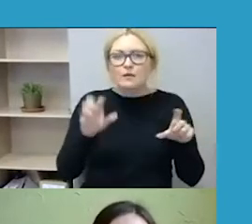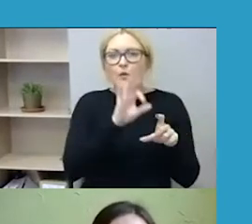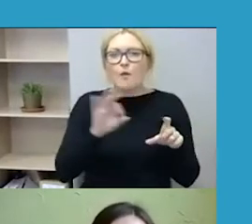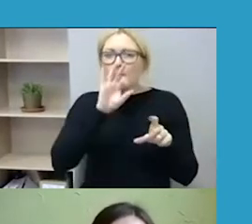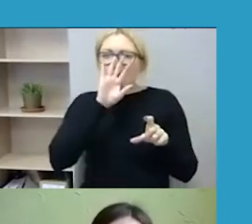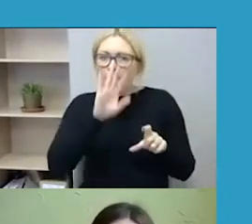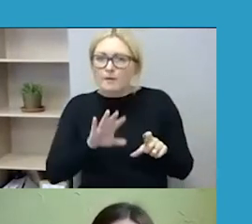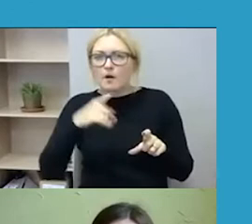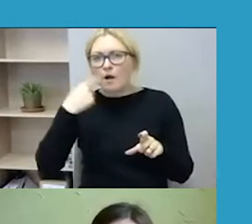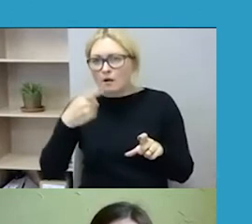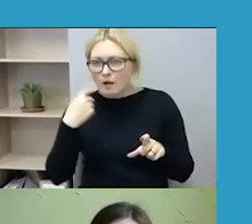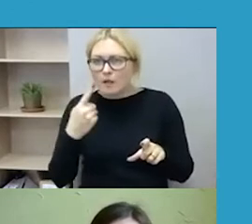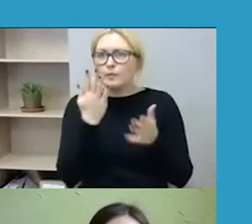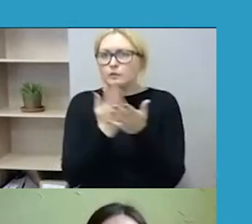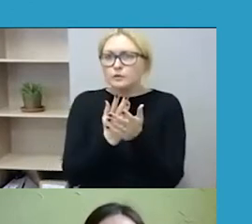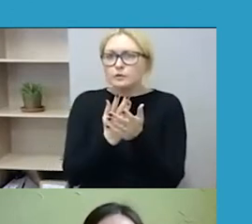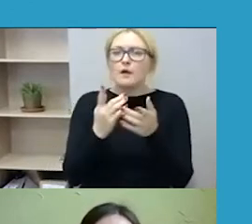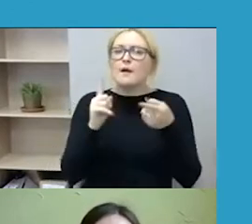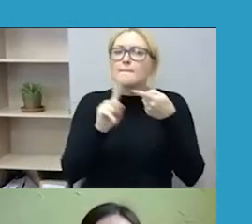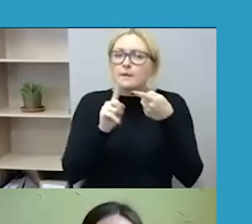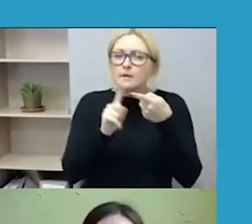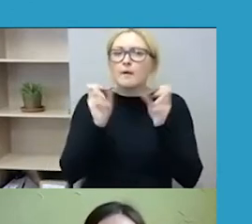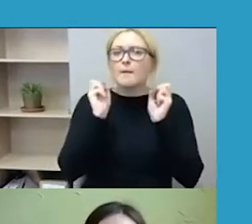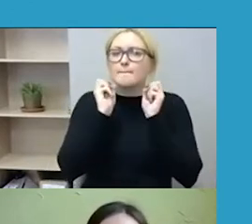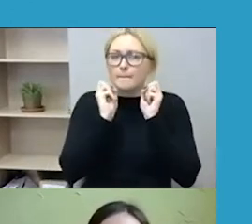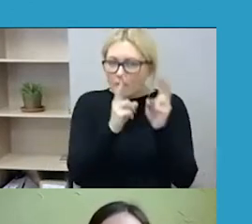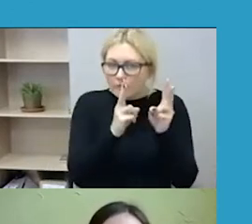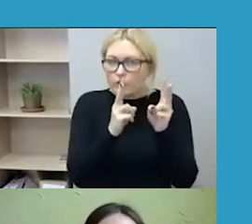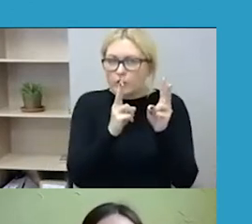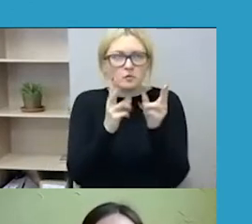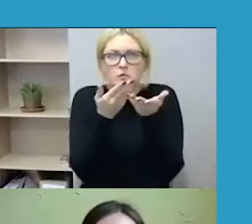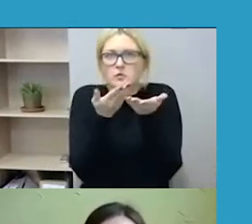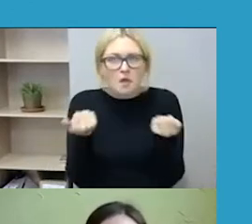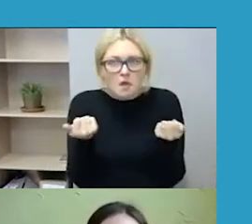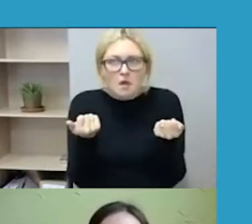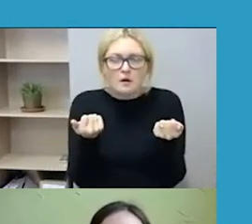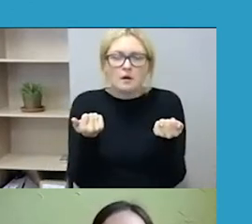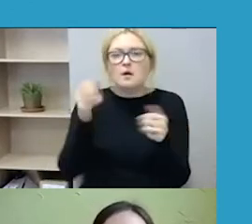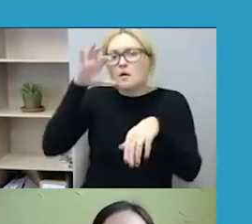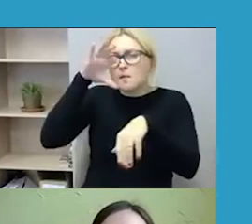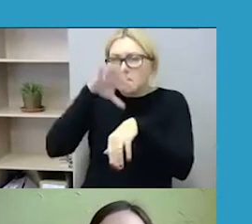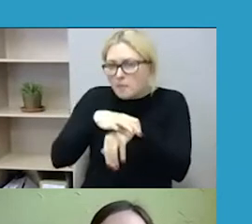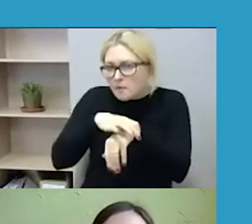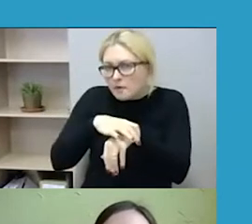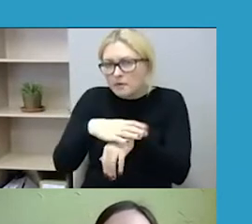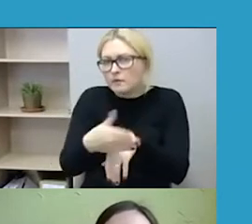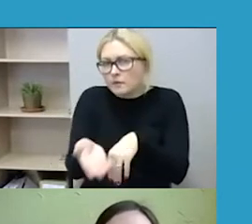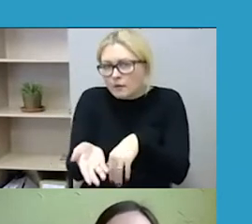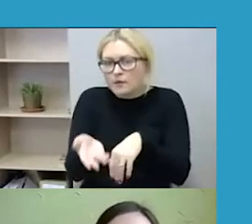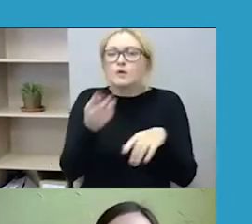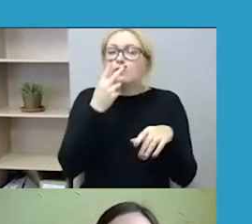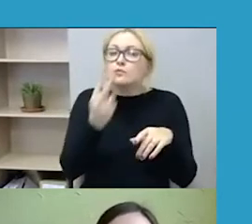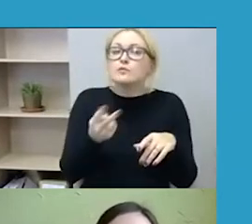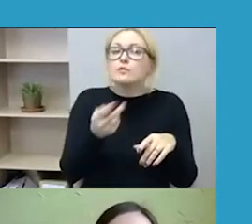Tai pirmiausia yra realios grėsmės ir pavojingumo neguvimas, arba tiesiog nustatymas. Tai atsižvelgianti tai,